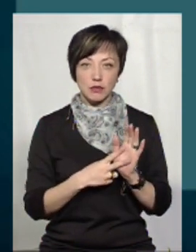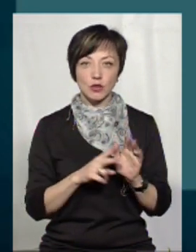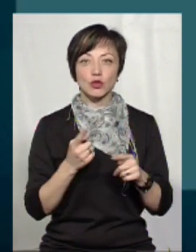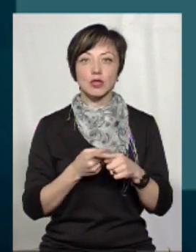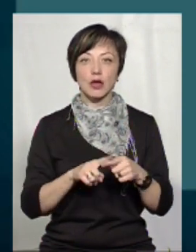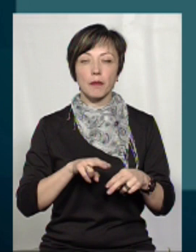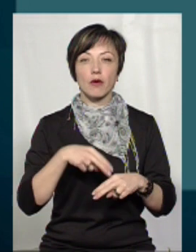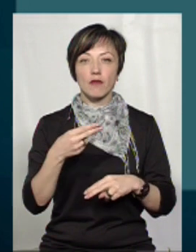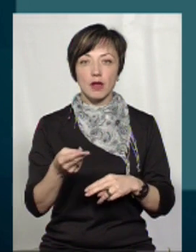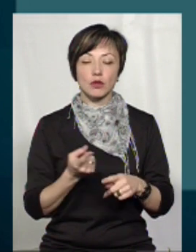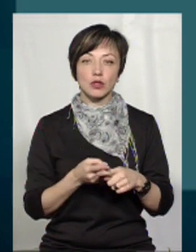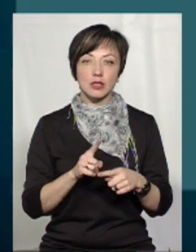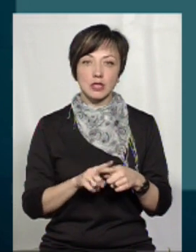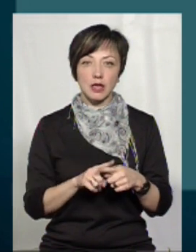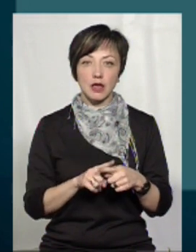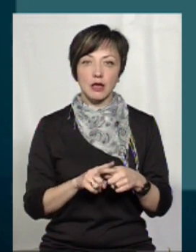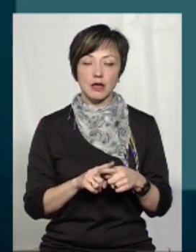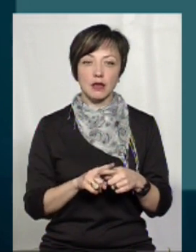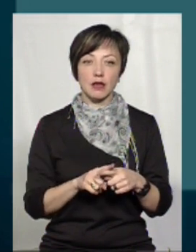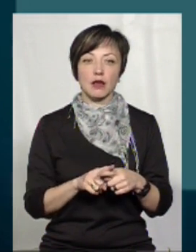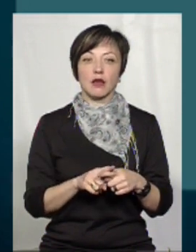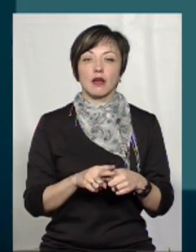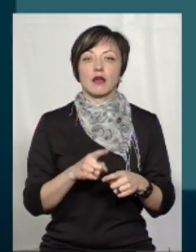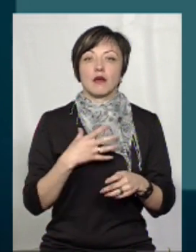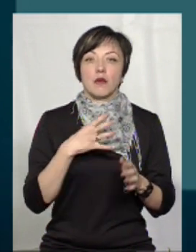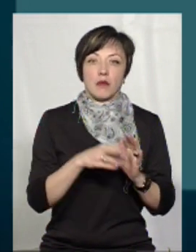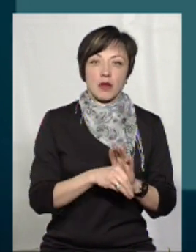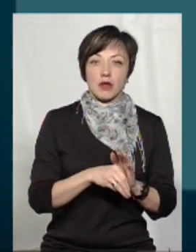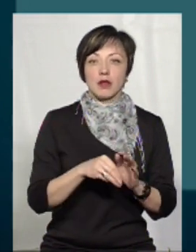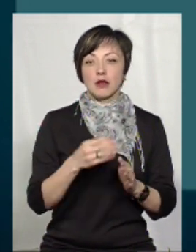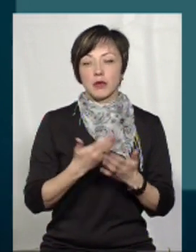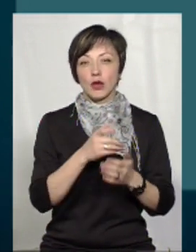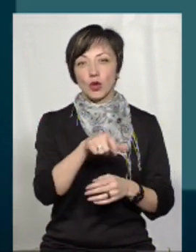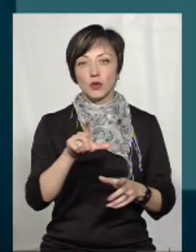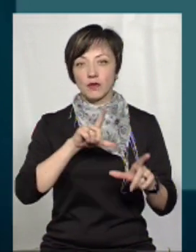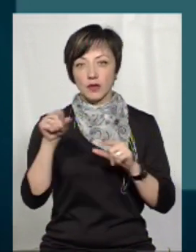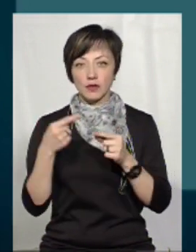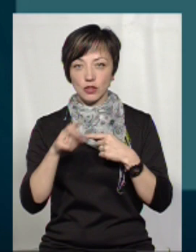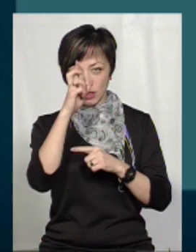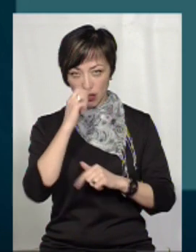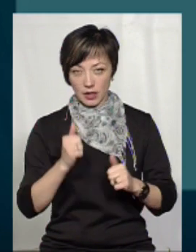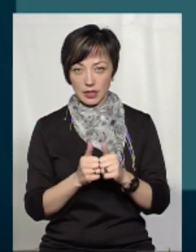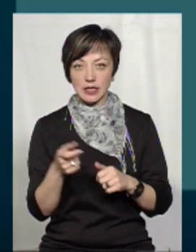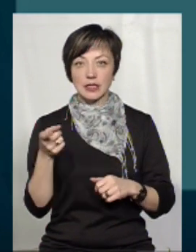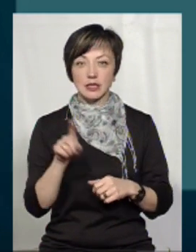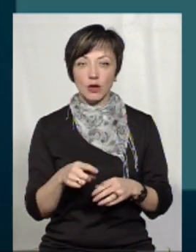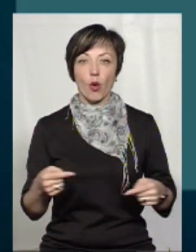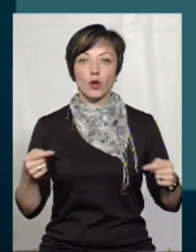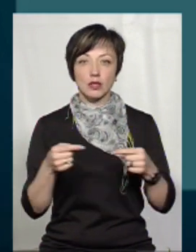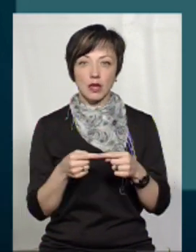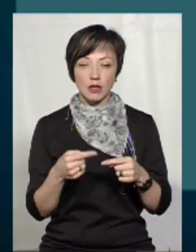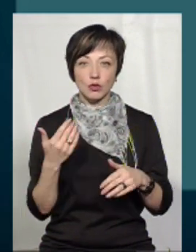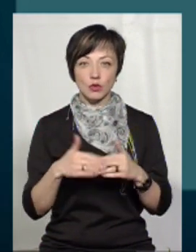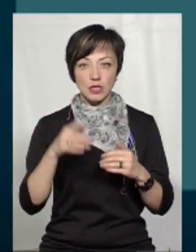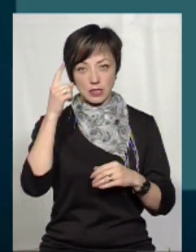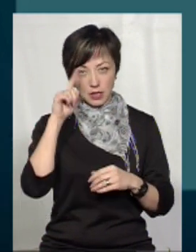повернуто? Повернуто – це набіщики, виїхали люди в другі країни і так далі. Тобто це ті, які ми конкретно вже